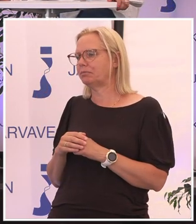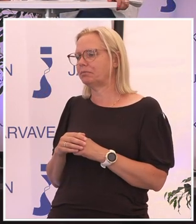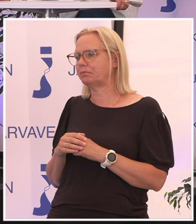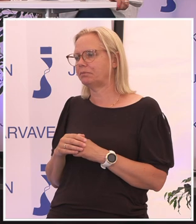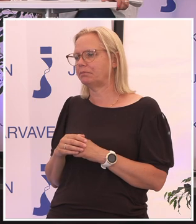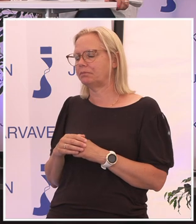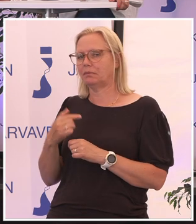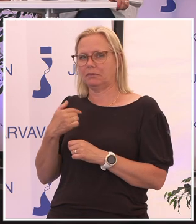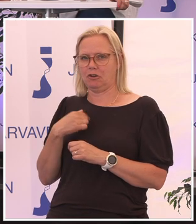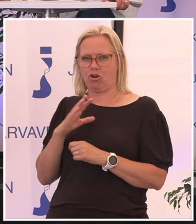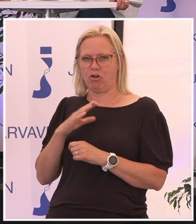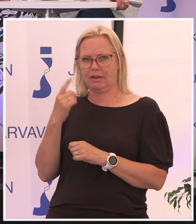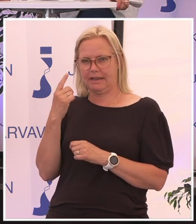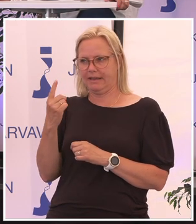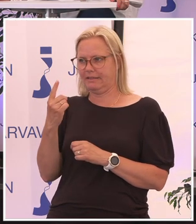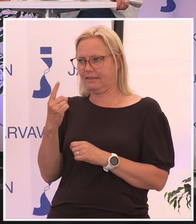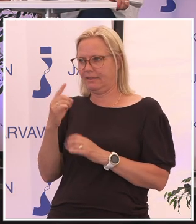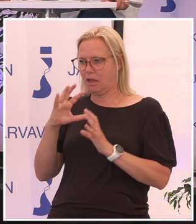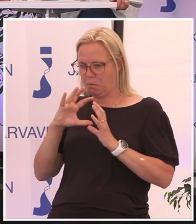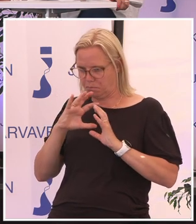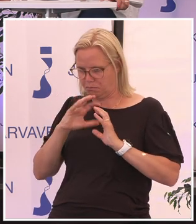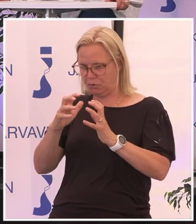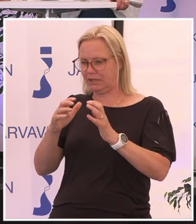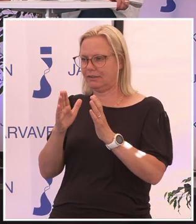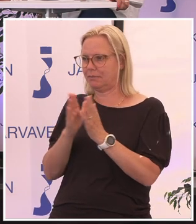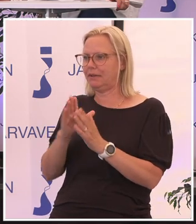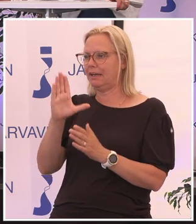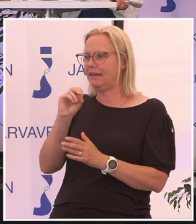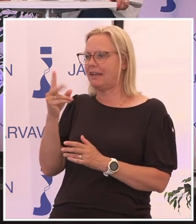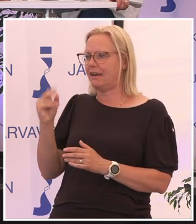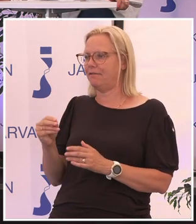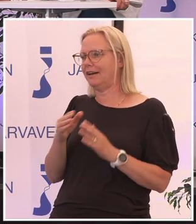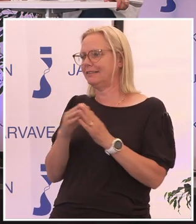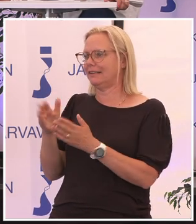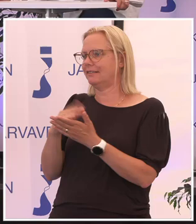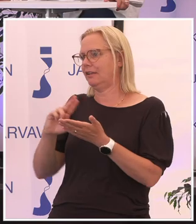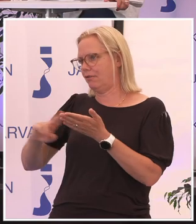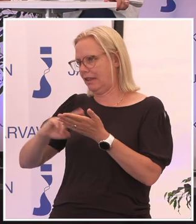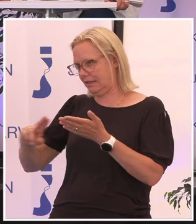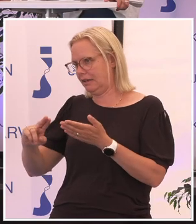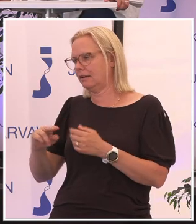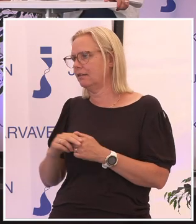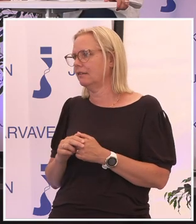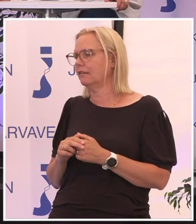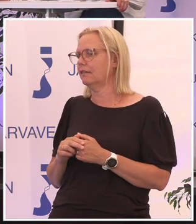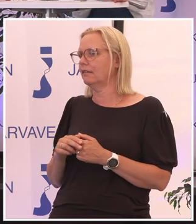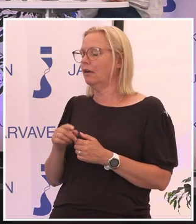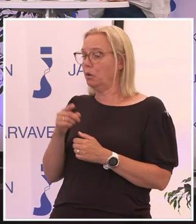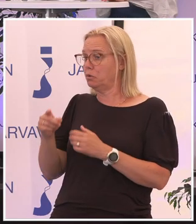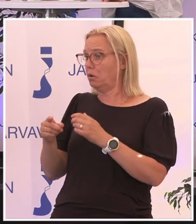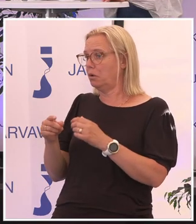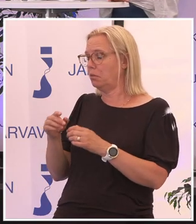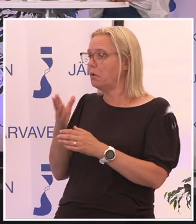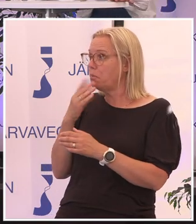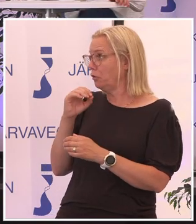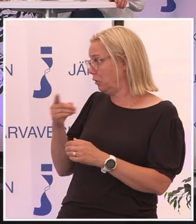Jag har en process med Järva, stadsrättsförvaltning, och de är inne på de frågorna som ni